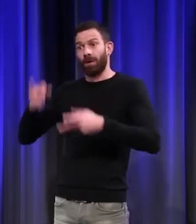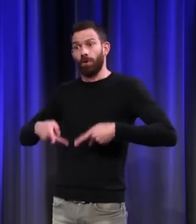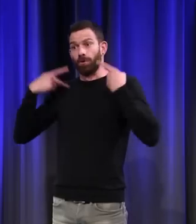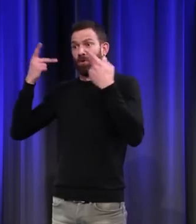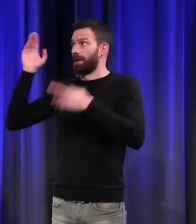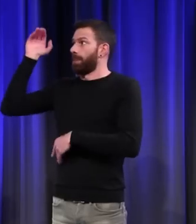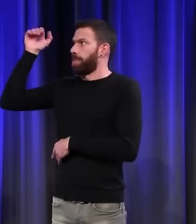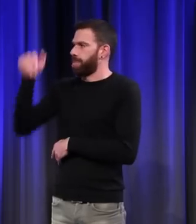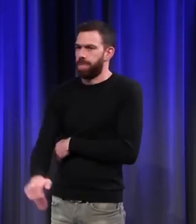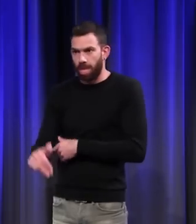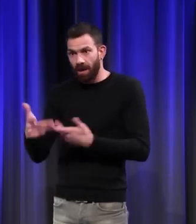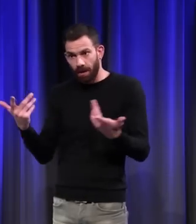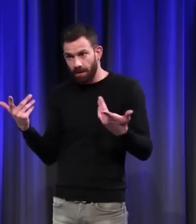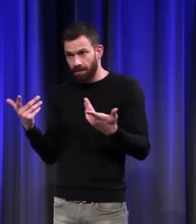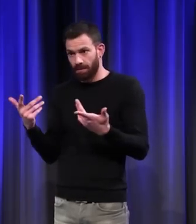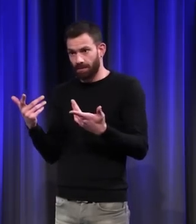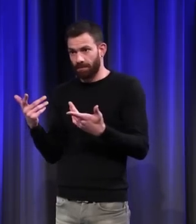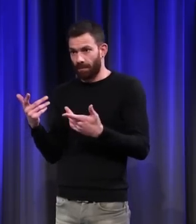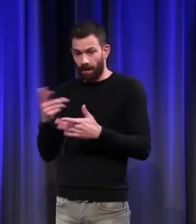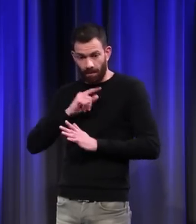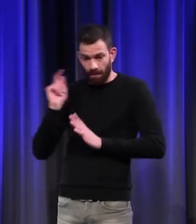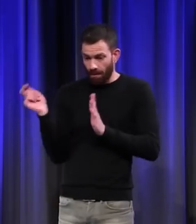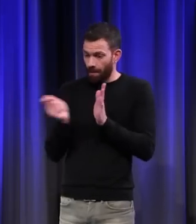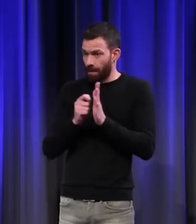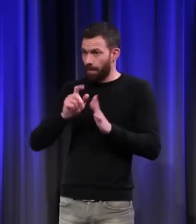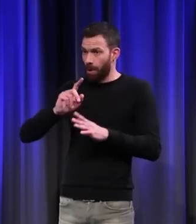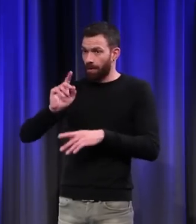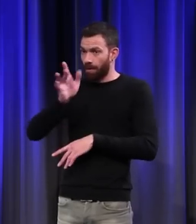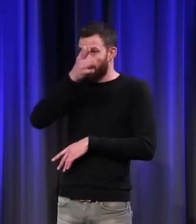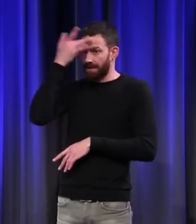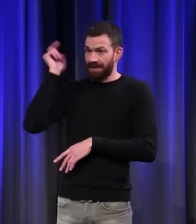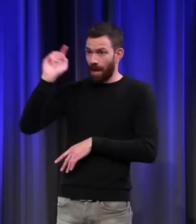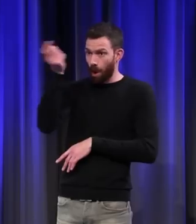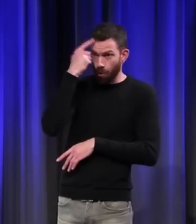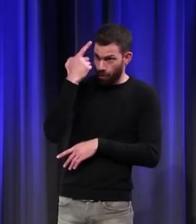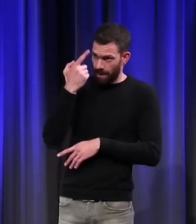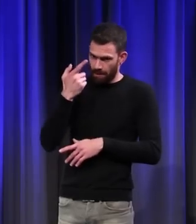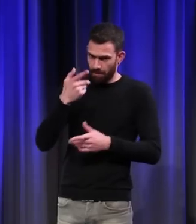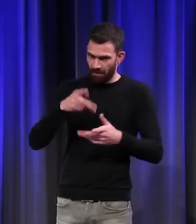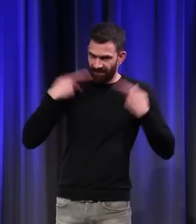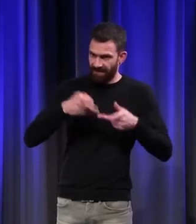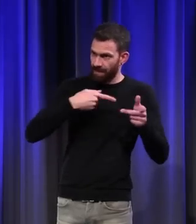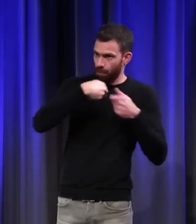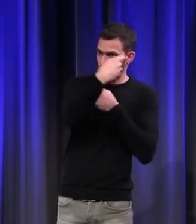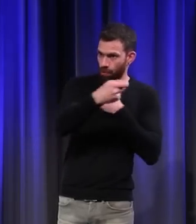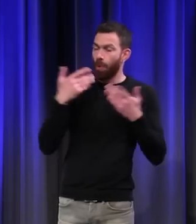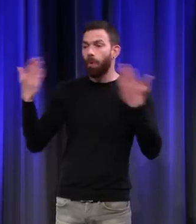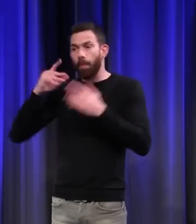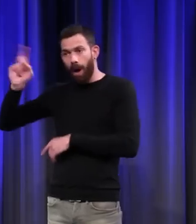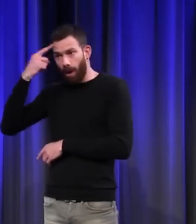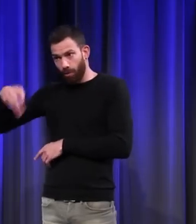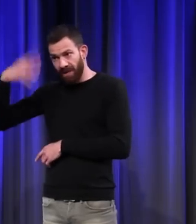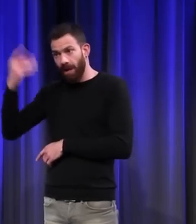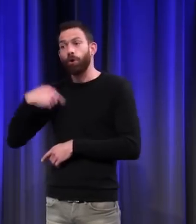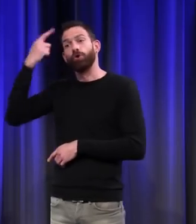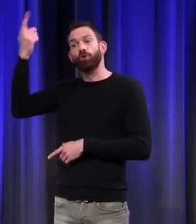On vit beaucoup plus longtemps en Europe et en France à l'époque de Saint-Louis qu'à l'époque de Louis XIV. Il ne pas croire que l'espérance de vie, ça ne fait que